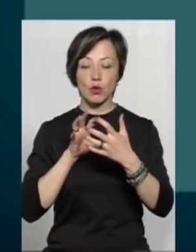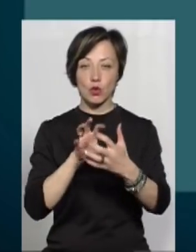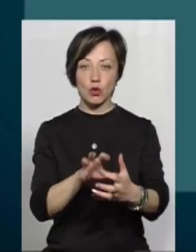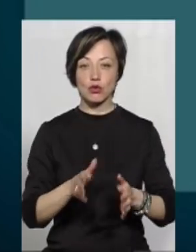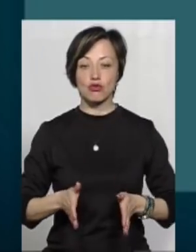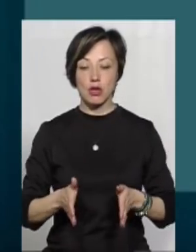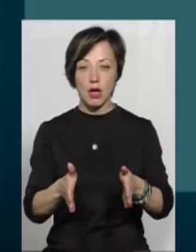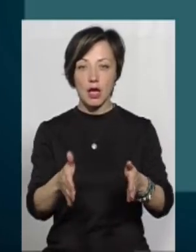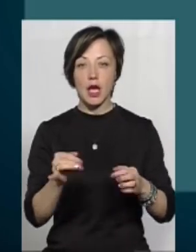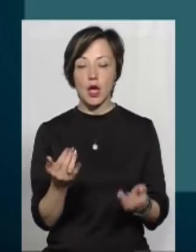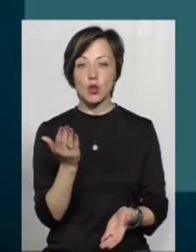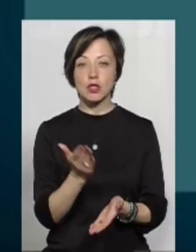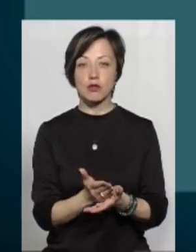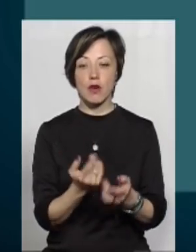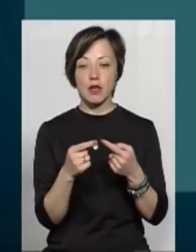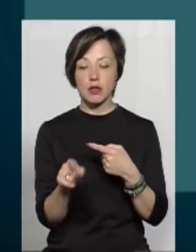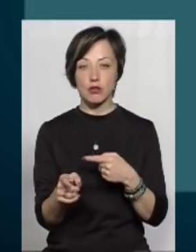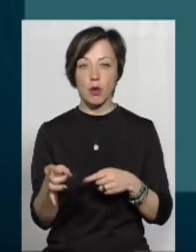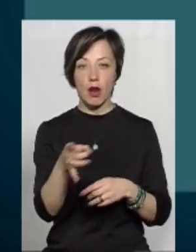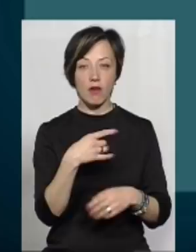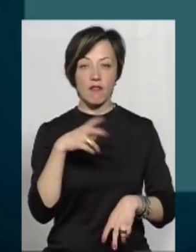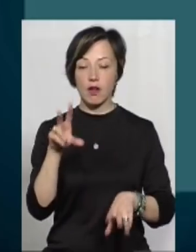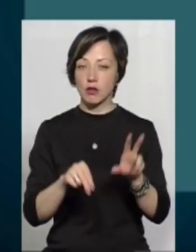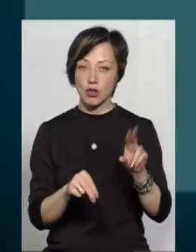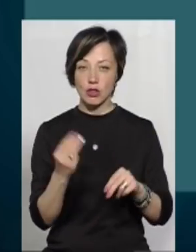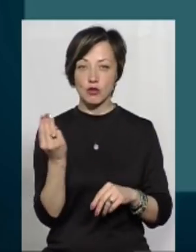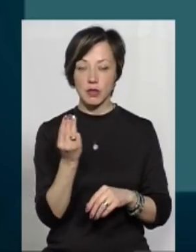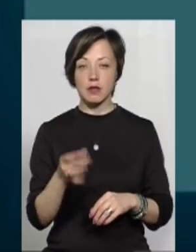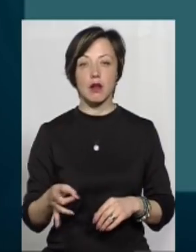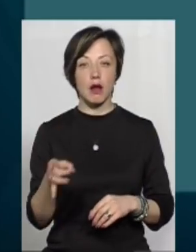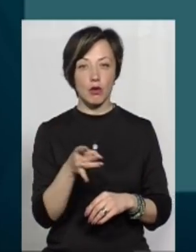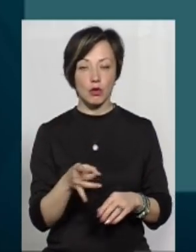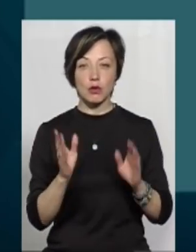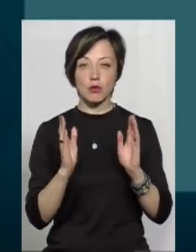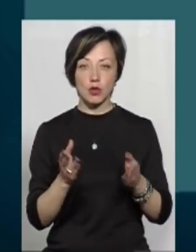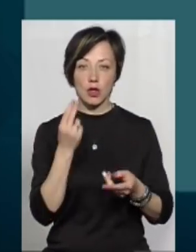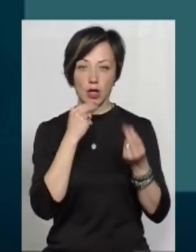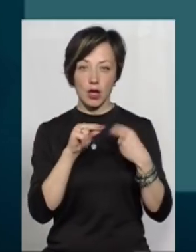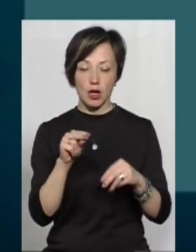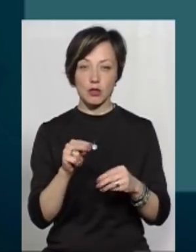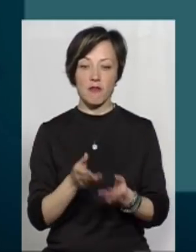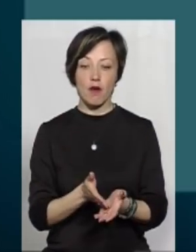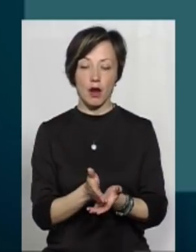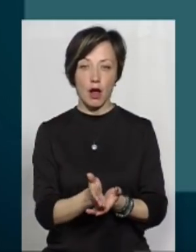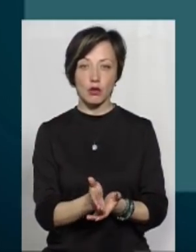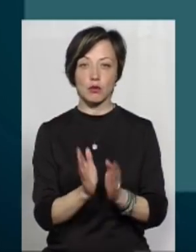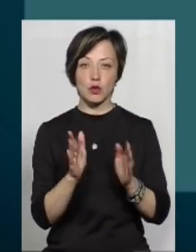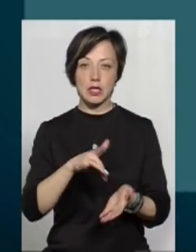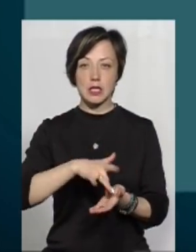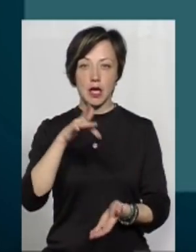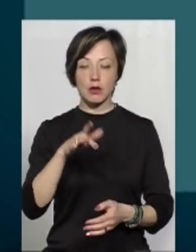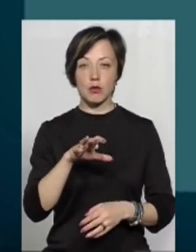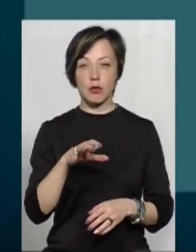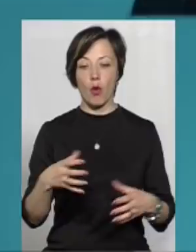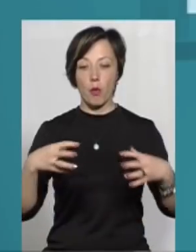взагалі розташування з іншими районами, то я вважаю, що Шепетівський район буде найкращим варіантом, якщо він буде центром об